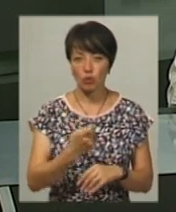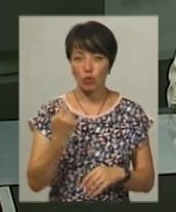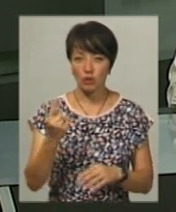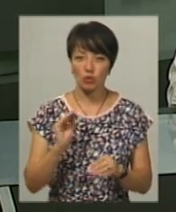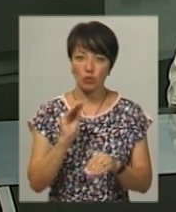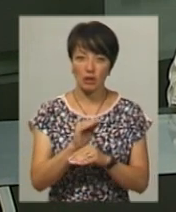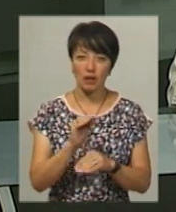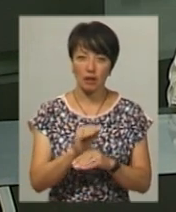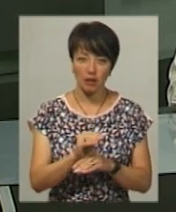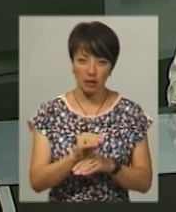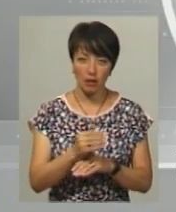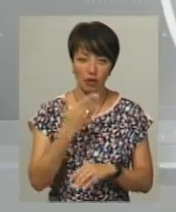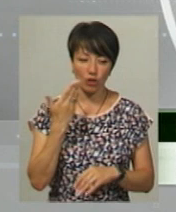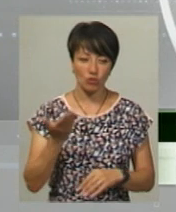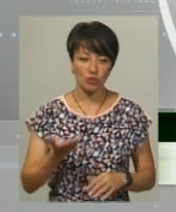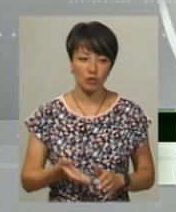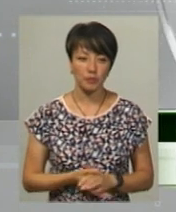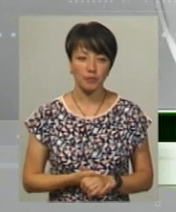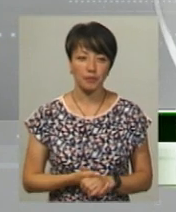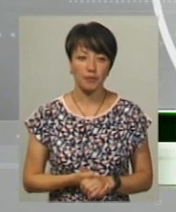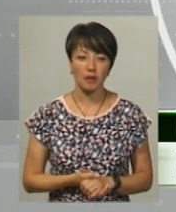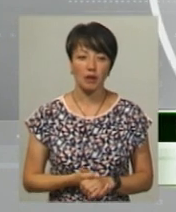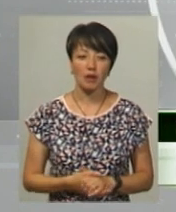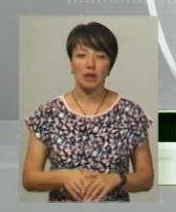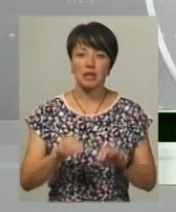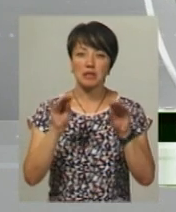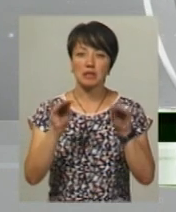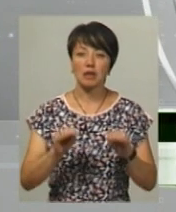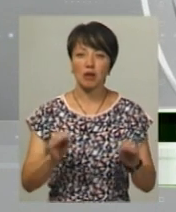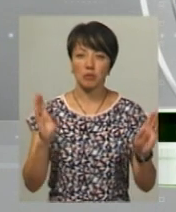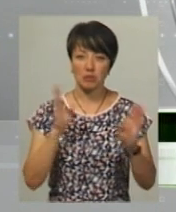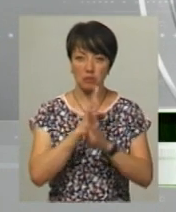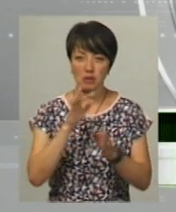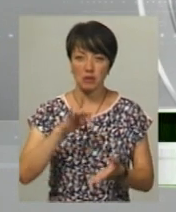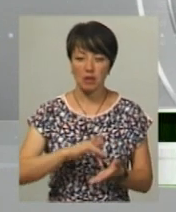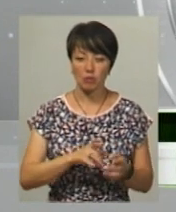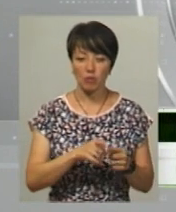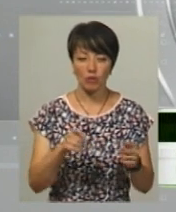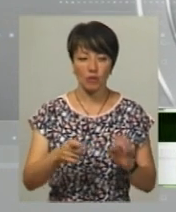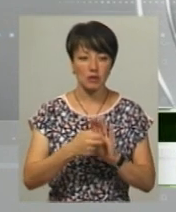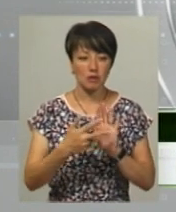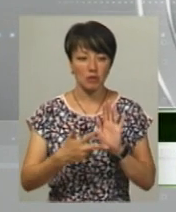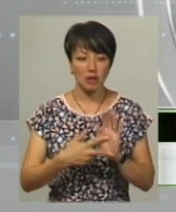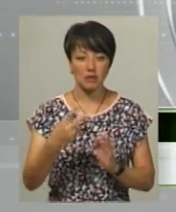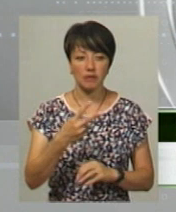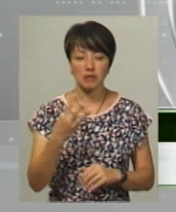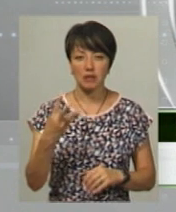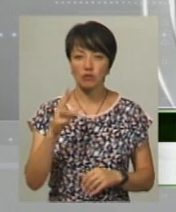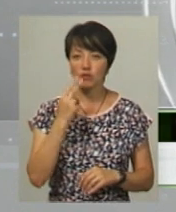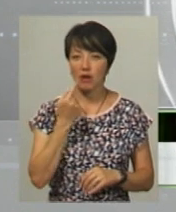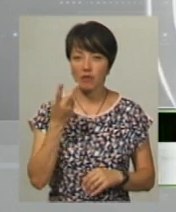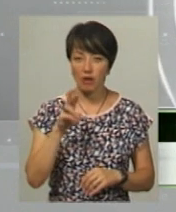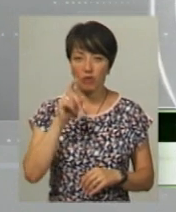додає Віталій Гричанюк. За даними Українського гідрометеорологічного центру, продовжу 18-23 червня в